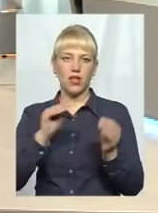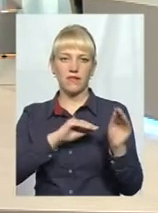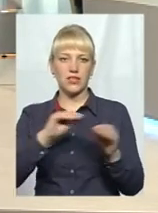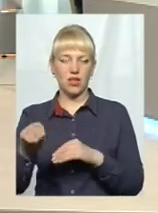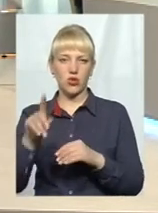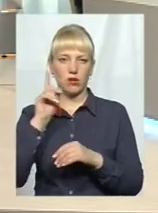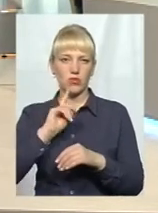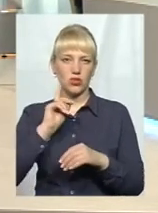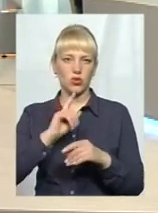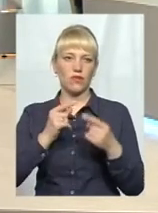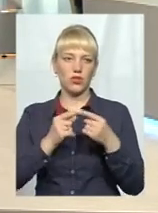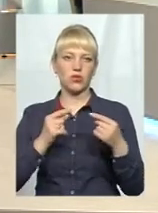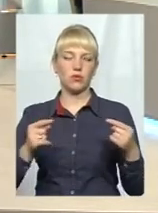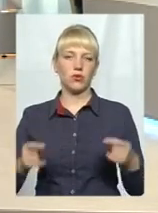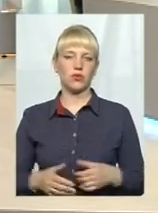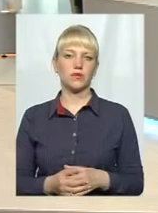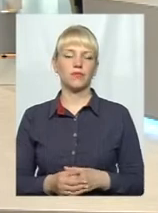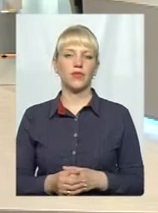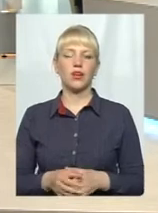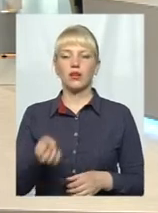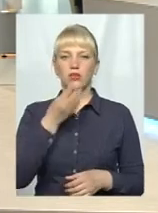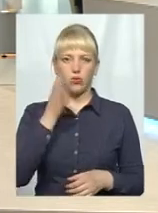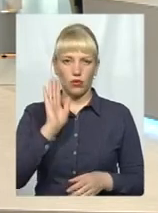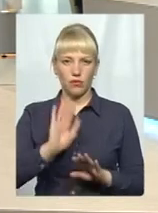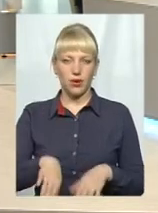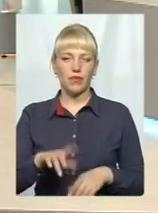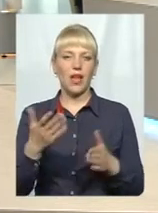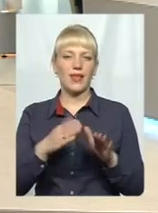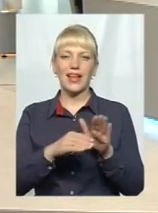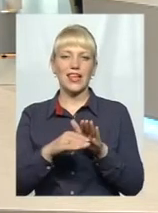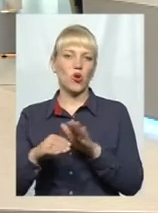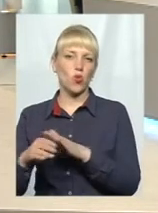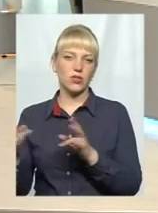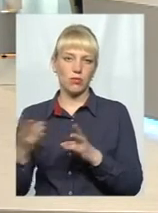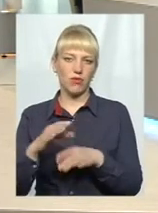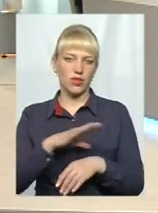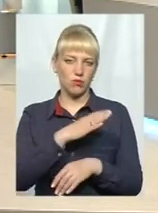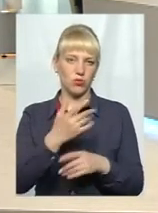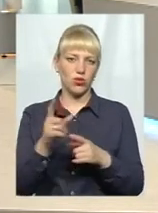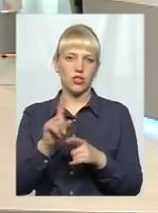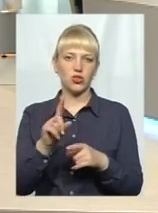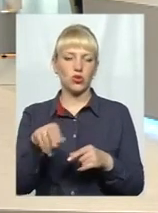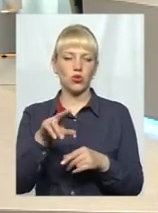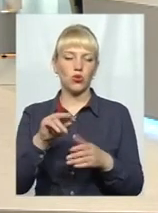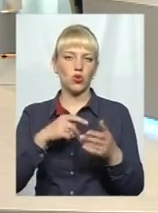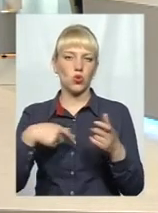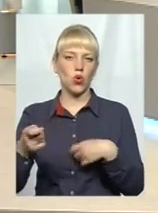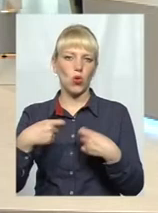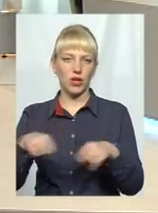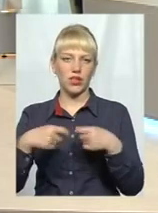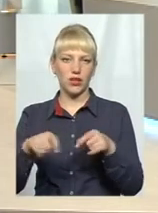тимчасових споруд. Ну, добре, які кіоски мають бути? Це має на увазі, якщо в плані торгівлі, що там мають,